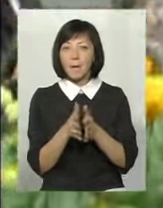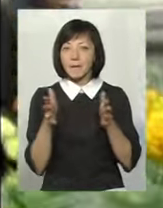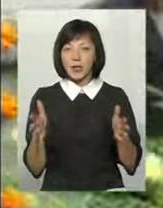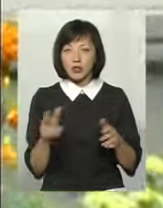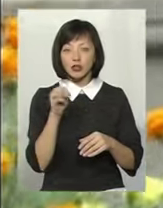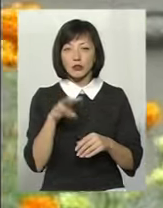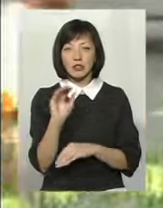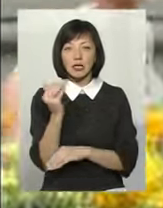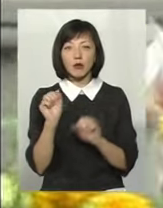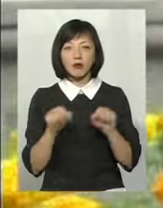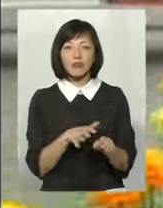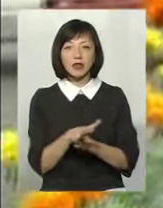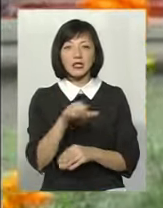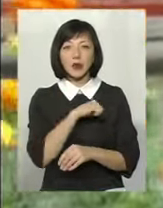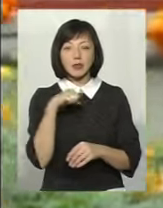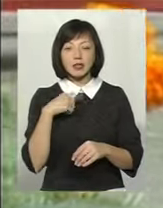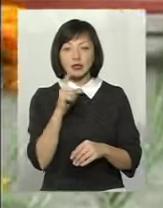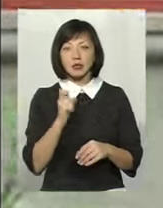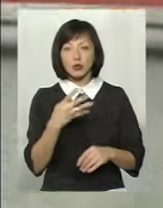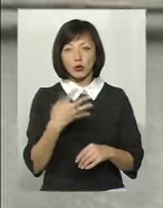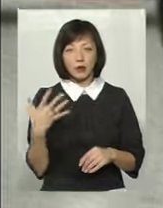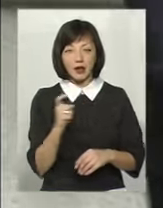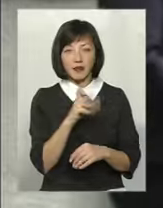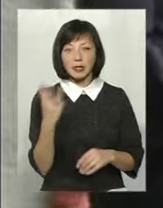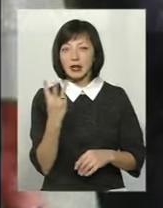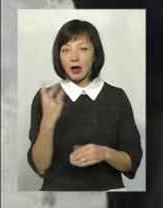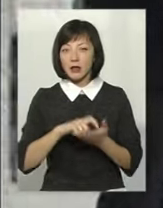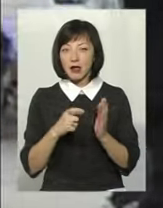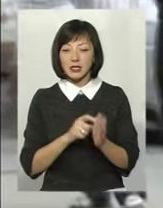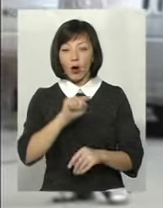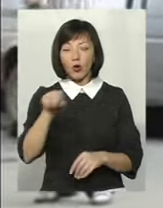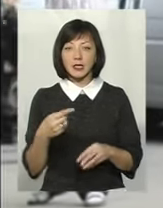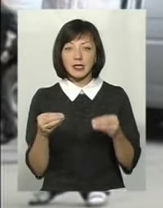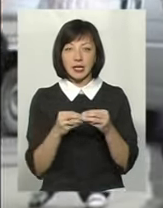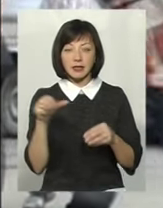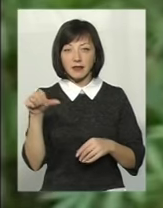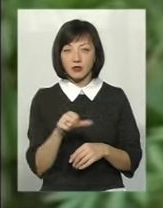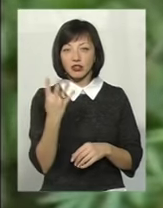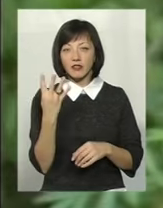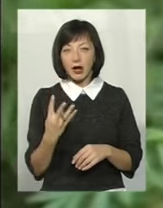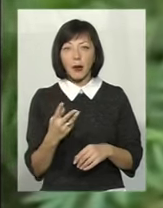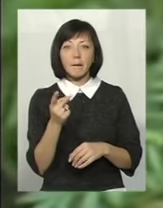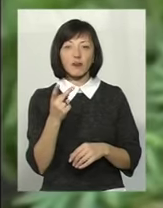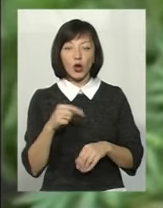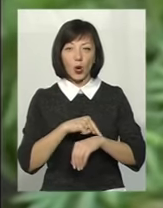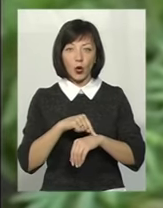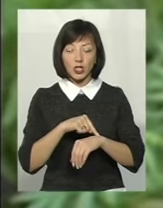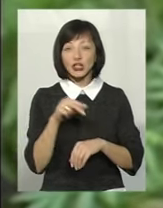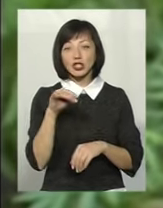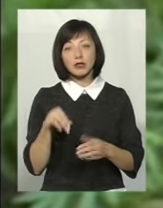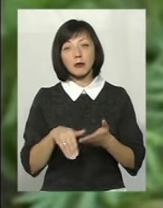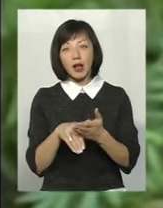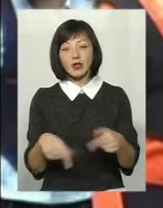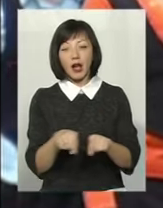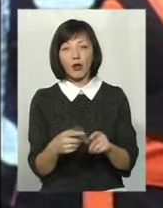ніж дитина може виконати самостійно за 45 хвилин. В третьому класі за годину 10 хвилин, в четвертому – за півтори години. Та чи посприяють